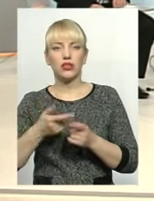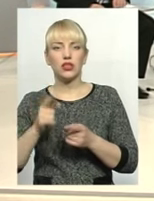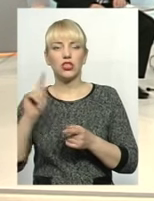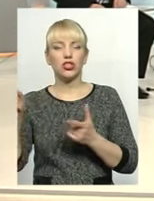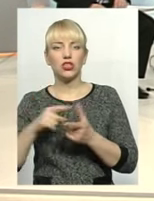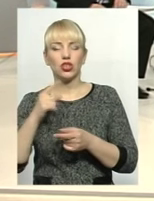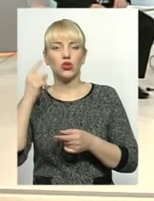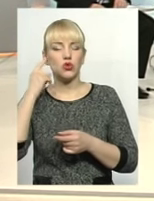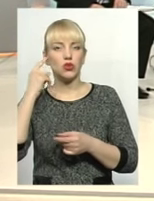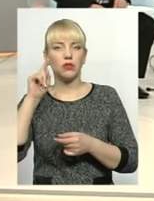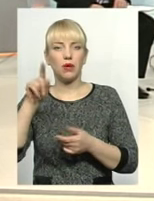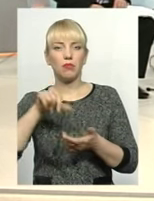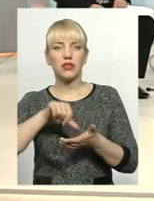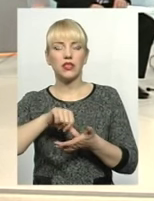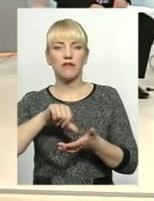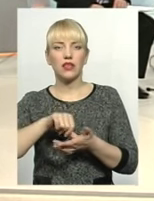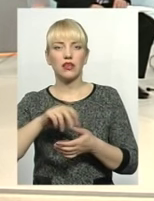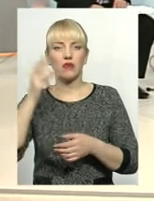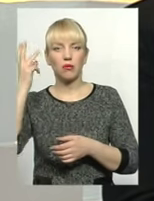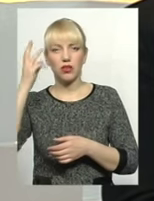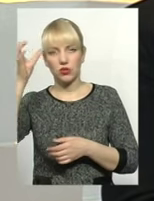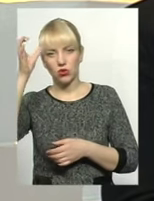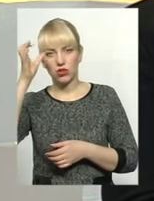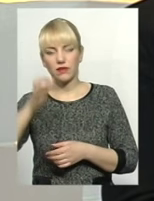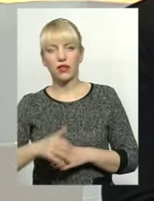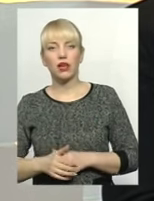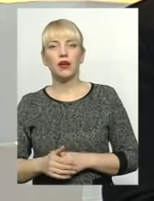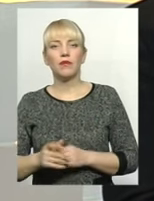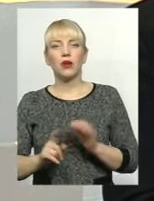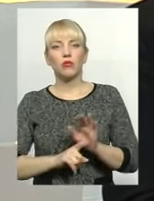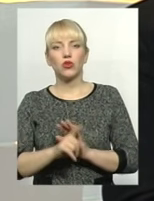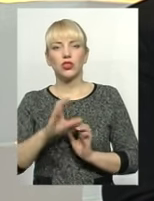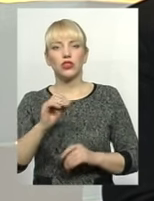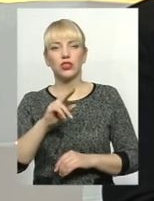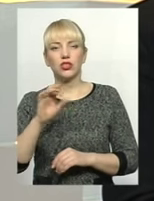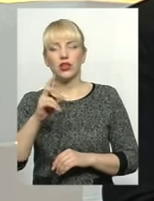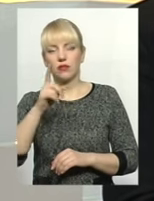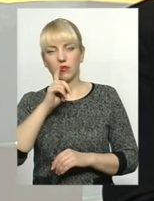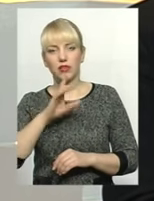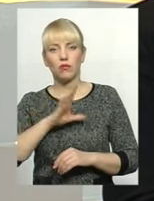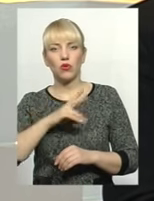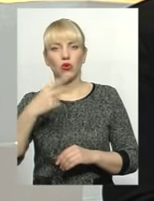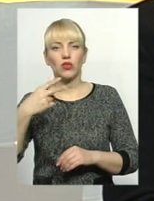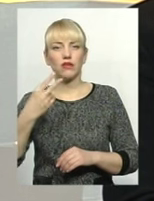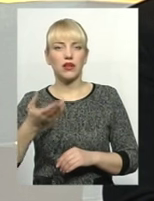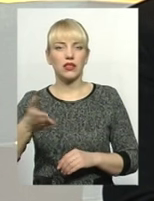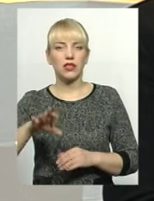представників Хмельницької профтехосвіти? Починаючи від січня місяця, більше 20 листів було написано,